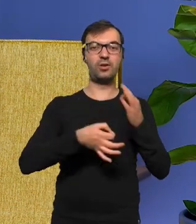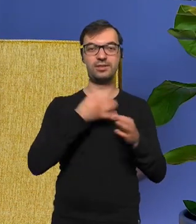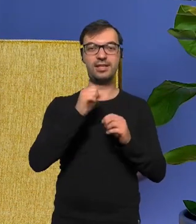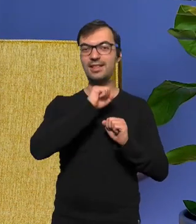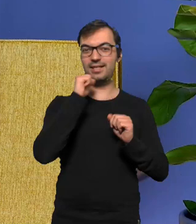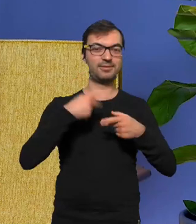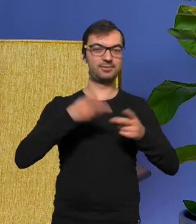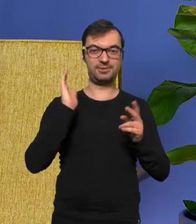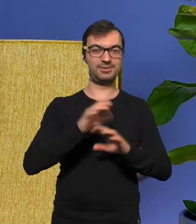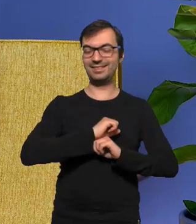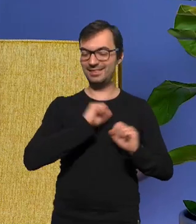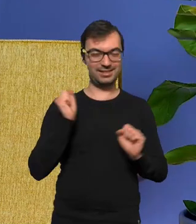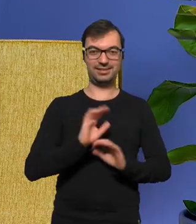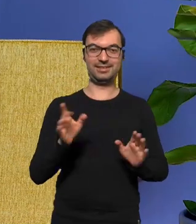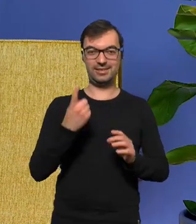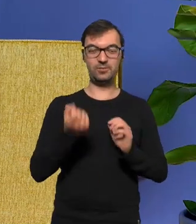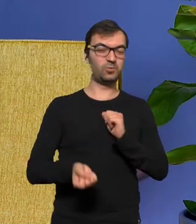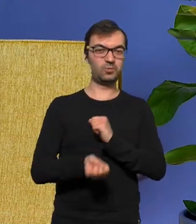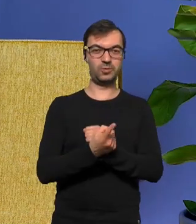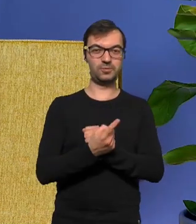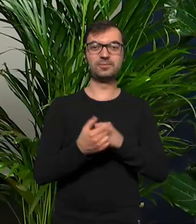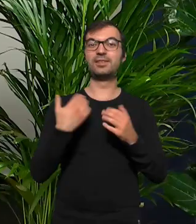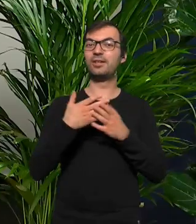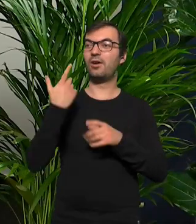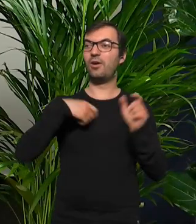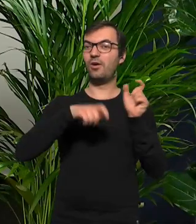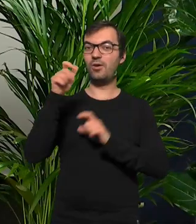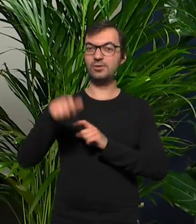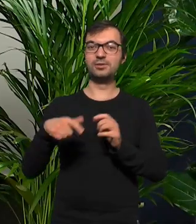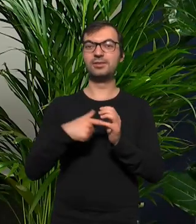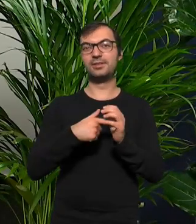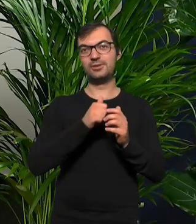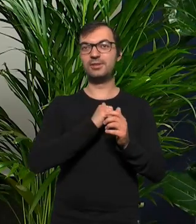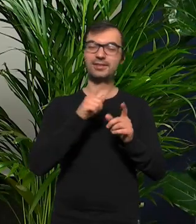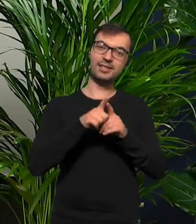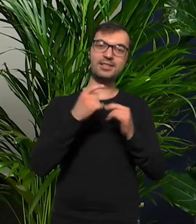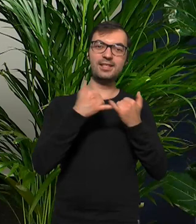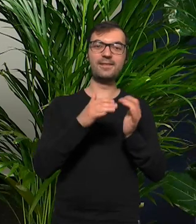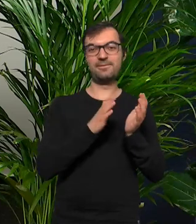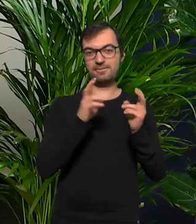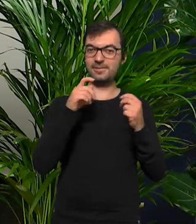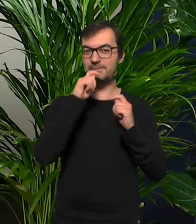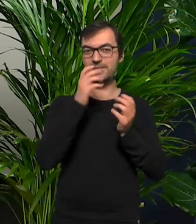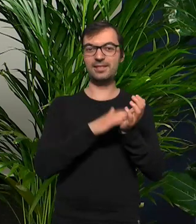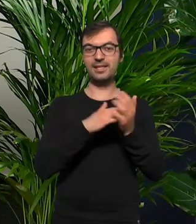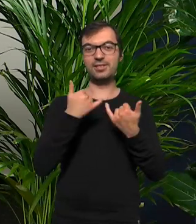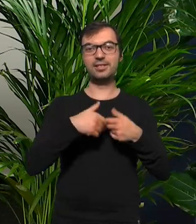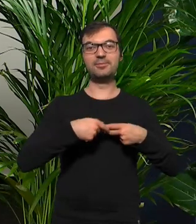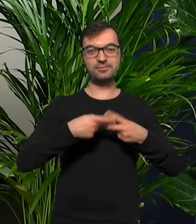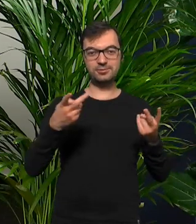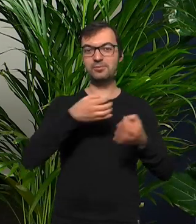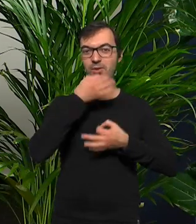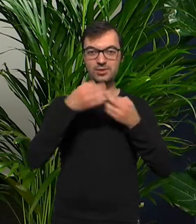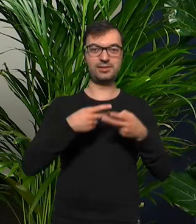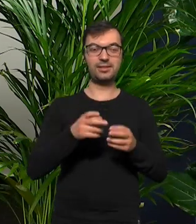będzie nigdy Nigdzie, właśnie Więc te osoby mogą jakby wynagrodzić innym dzieląc się po prostu